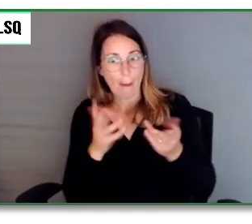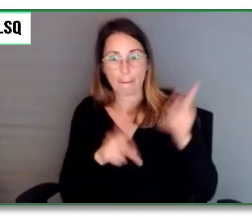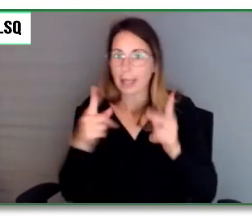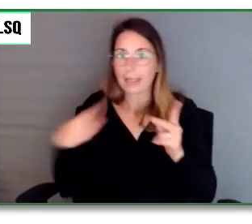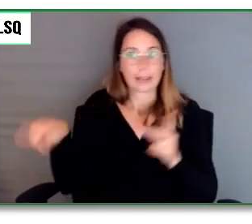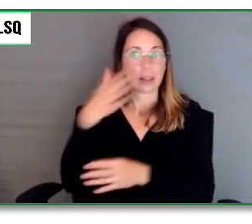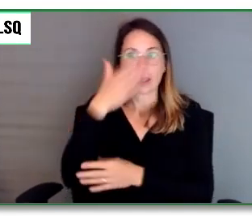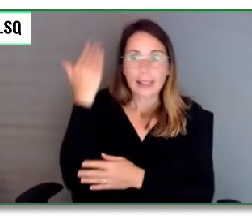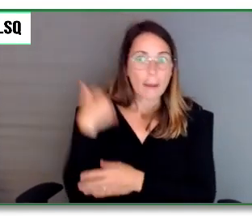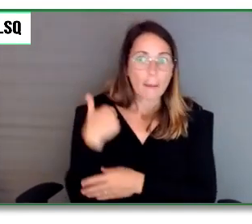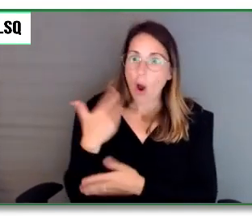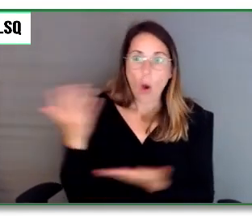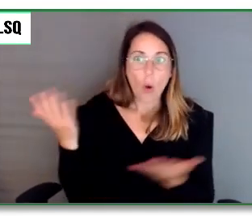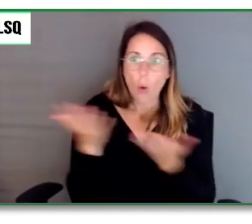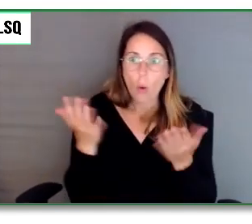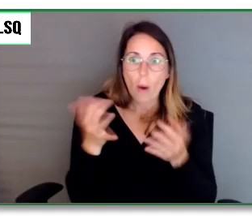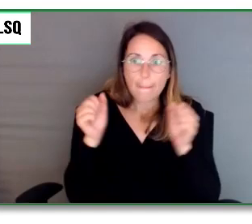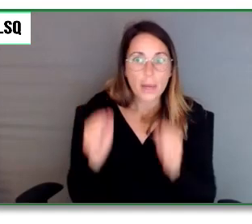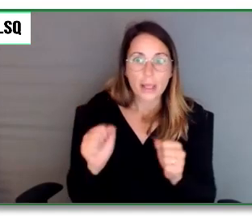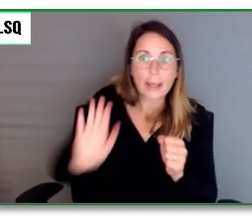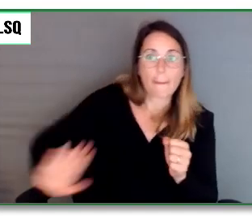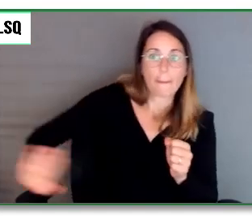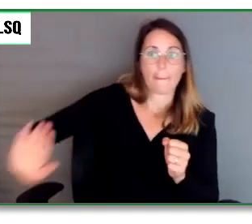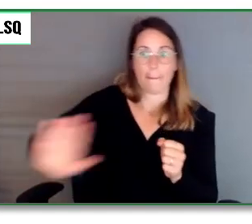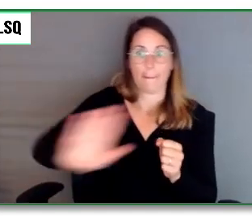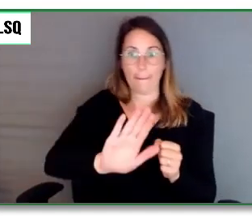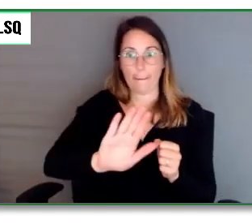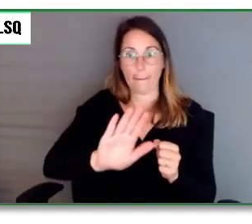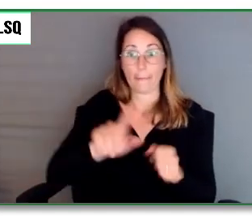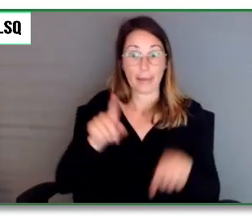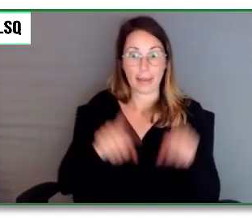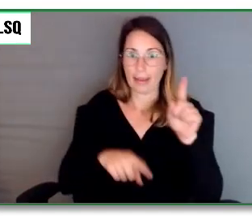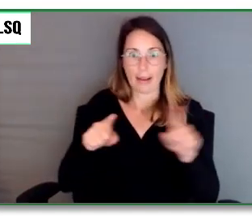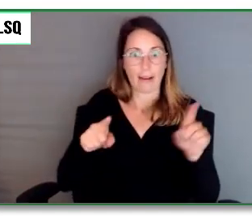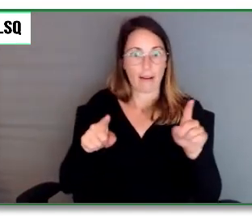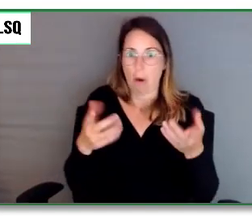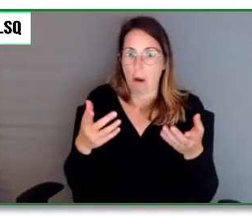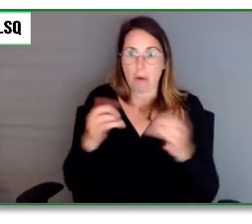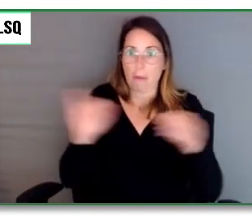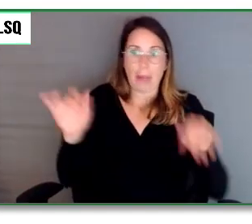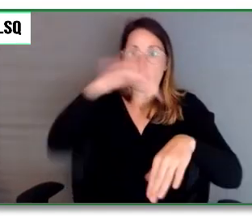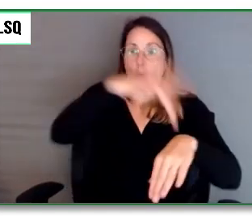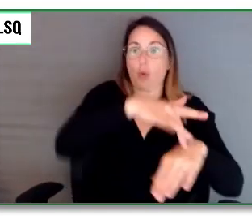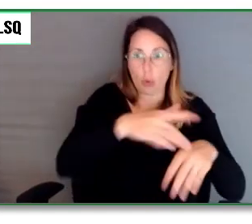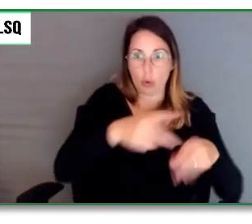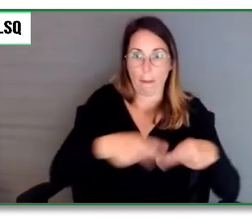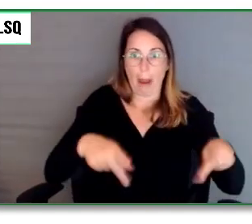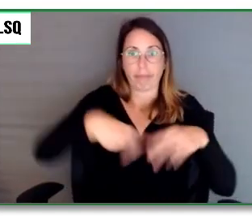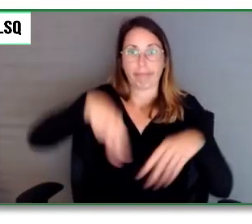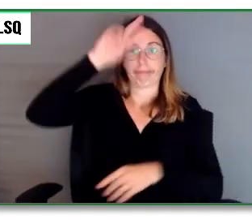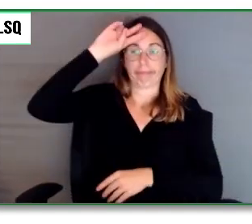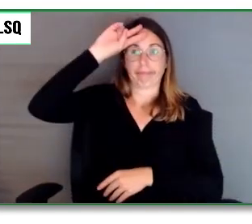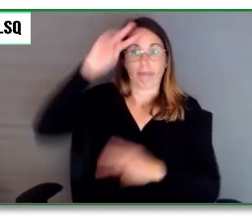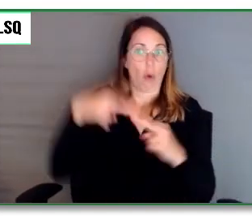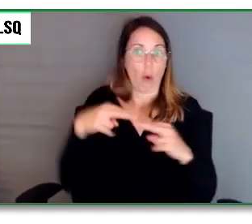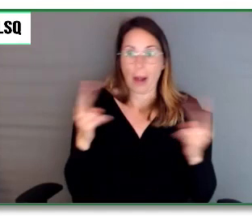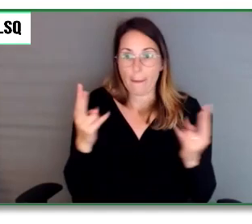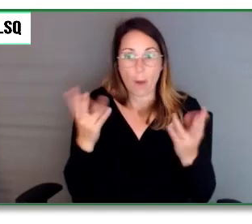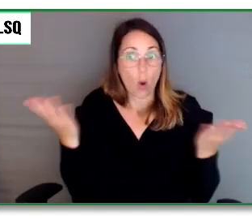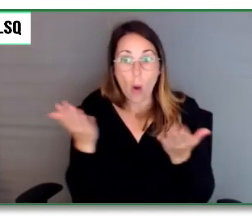leurs besoins. Parfois, c'est parce que vous ne vous êtes jamais rendu à un parc, donc vous ne connaissez vraiment pas ce dont vous aurez besoin dans le parc.